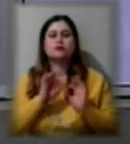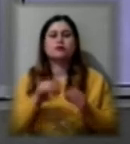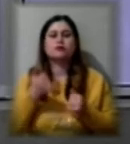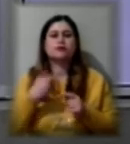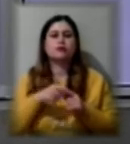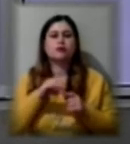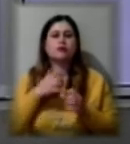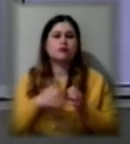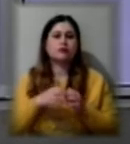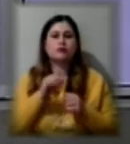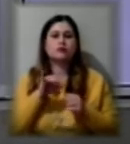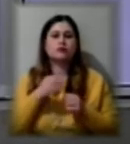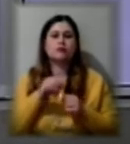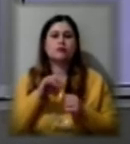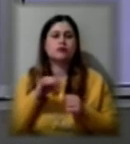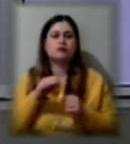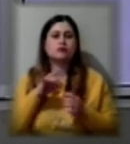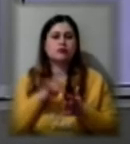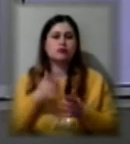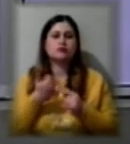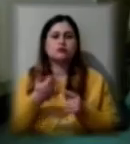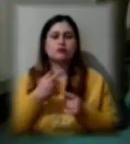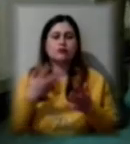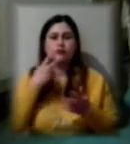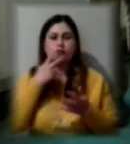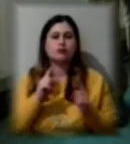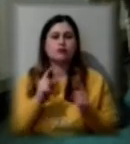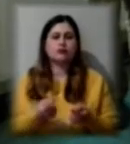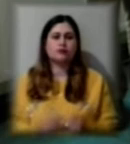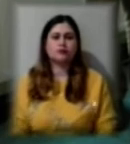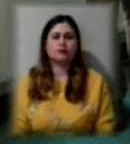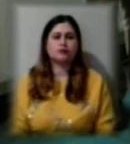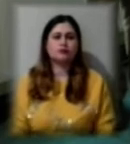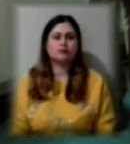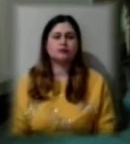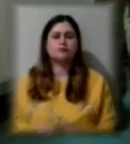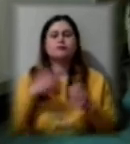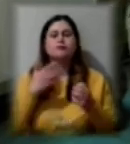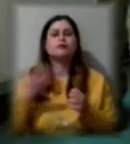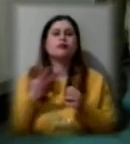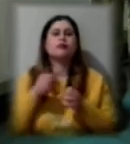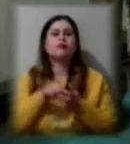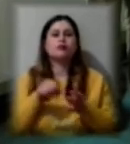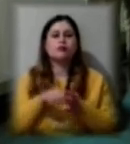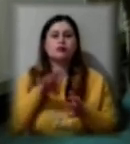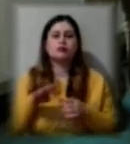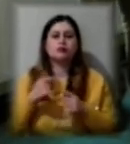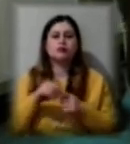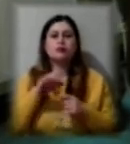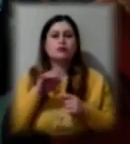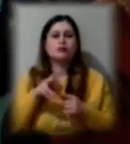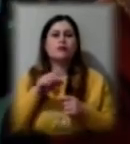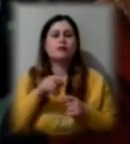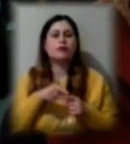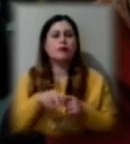кризовому медіа-центрі. Зараз про це коротко. Виставу, у якій беруть участь діти з ромським походженням, учні, батьки